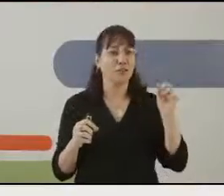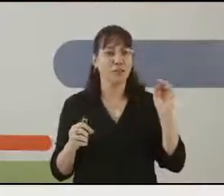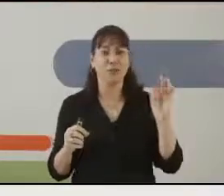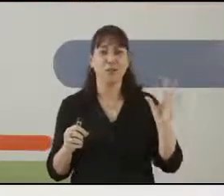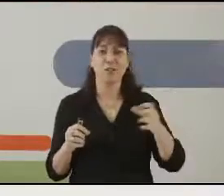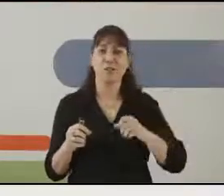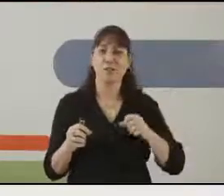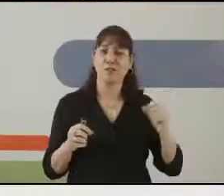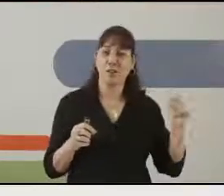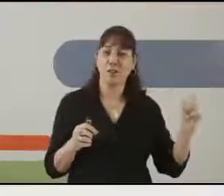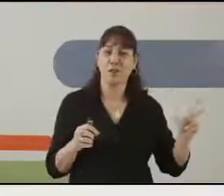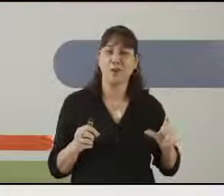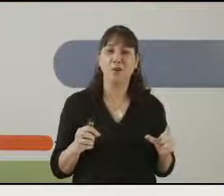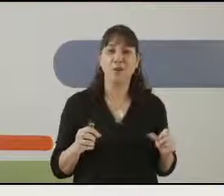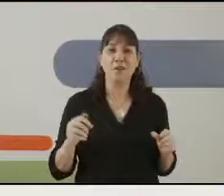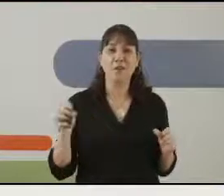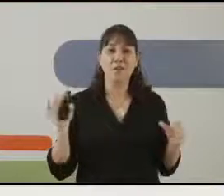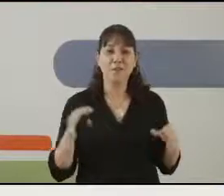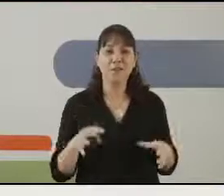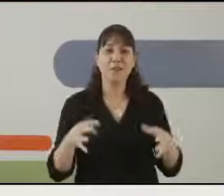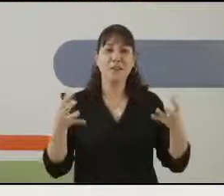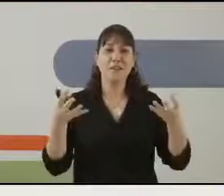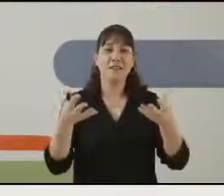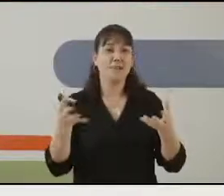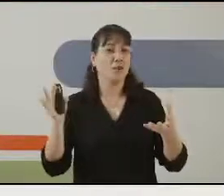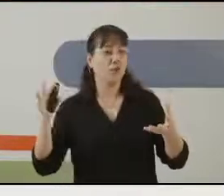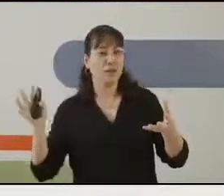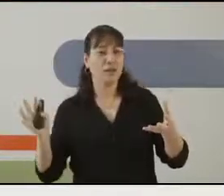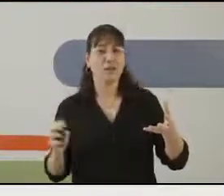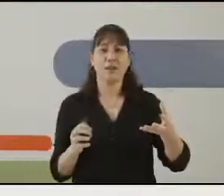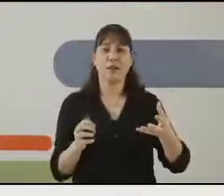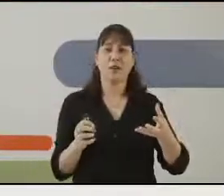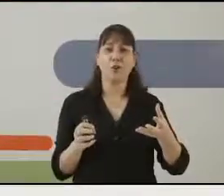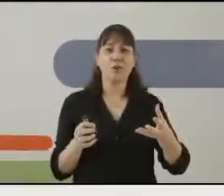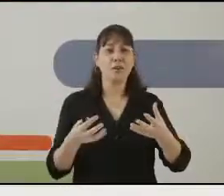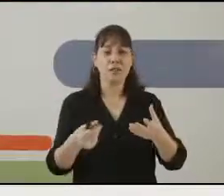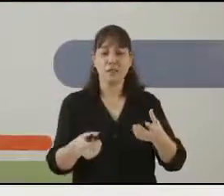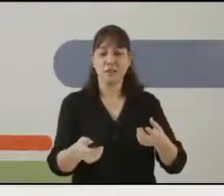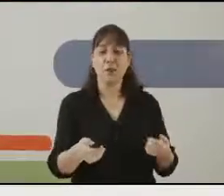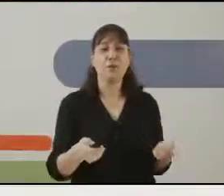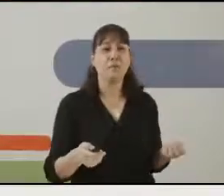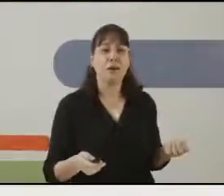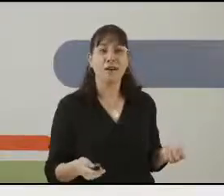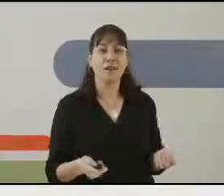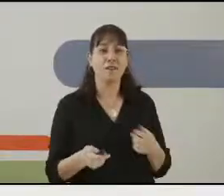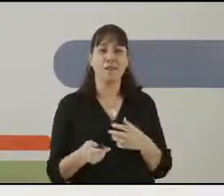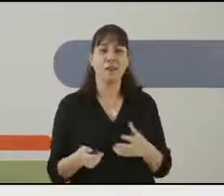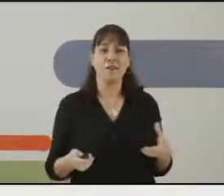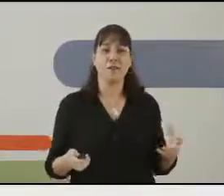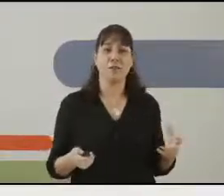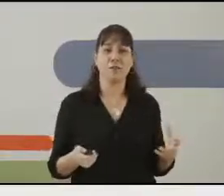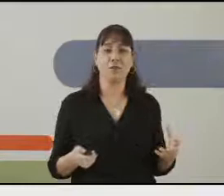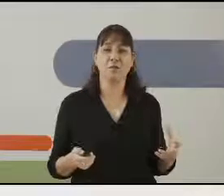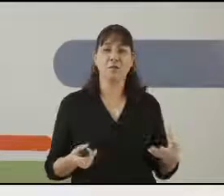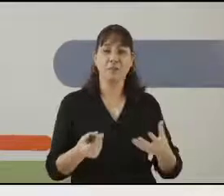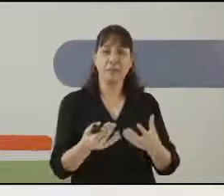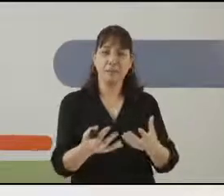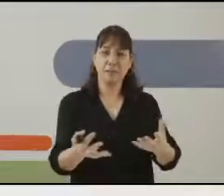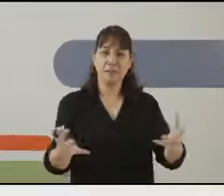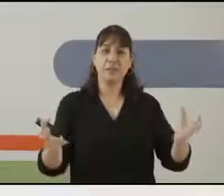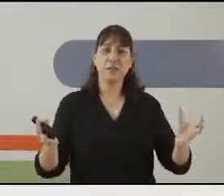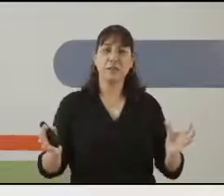השונות עגבניות השרי, עגבניות האחרות ועוד אולי ירקות אחרים ואני אצור לי מרק עגבניות